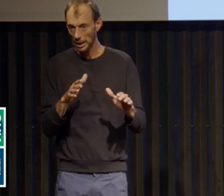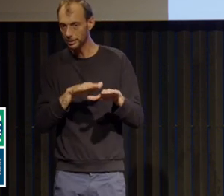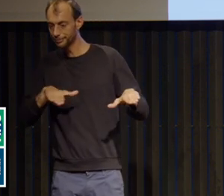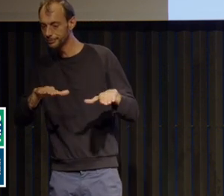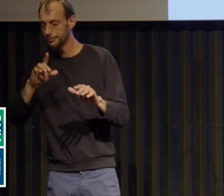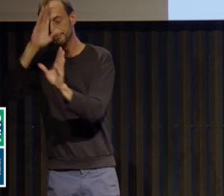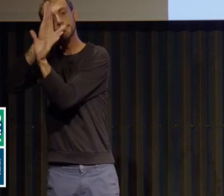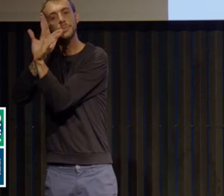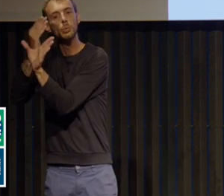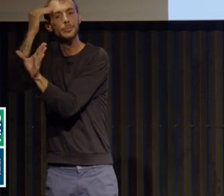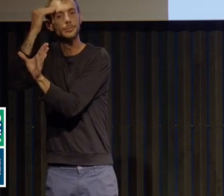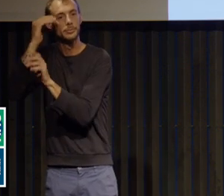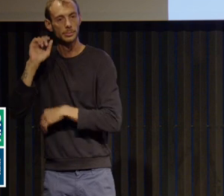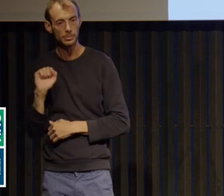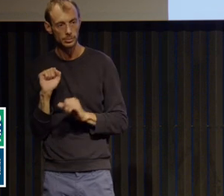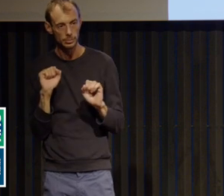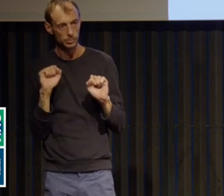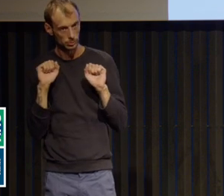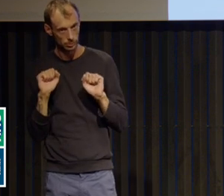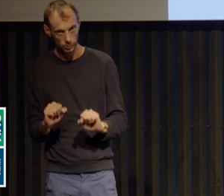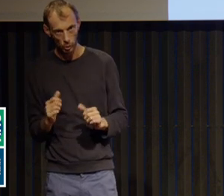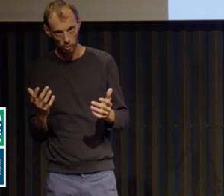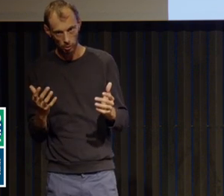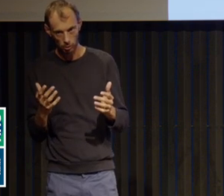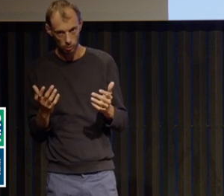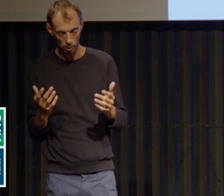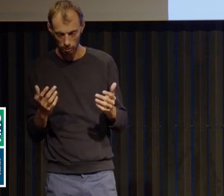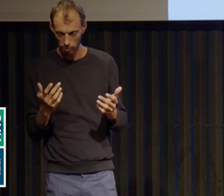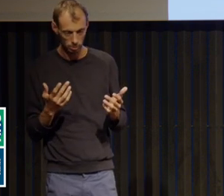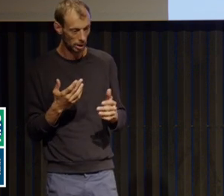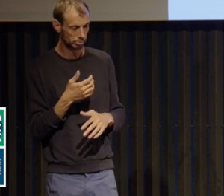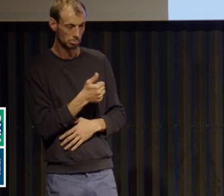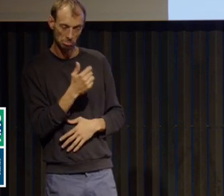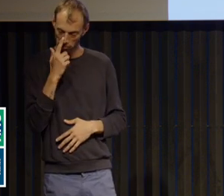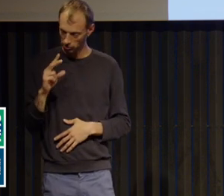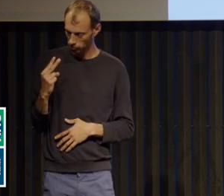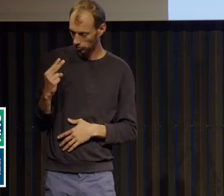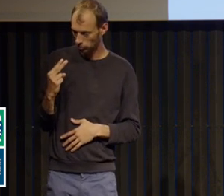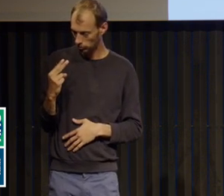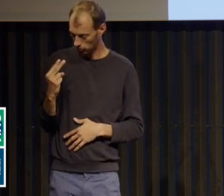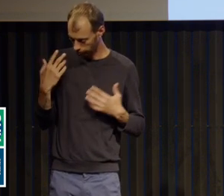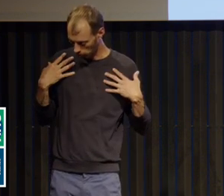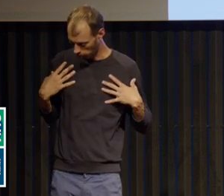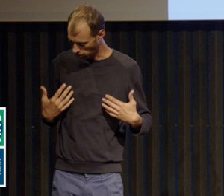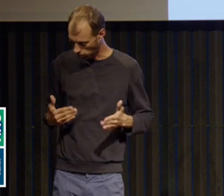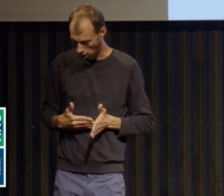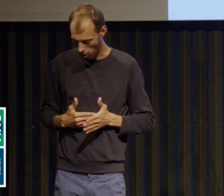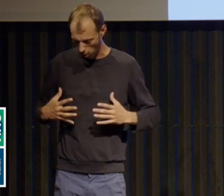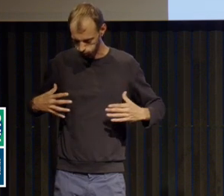il pourrait se conserver assez longtemps, finalement, la représentation du corps antérieur.'est-à ce qu'on va appeler l